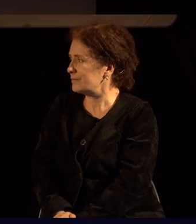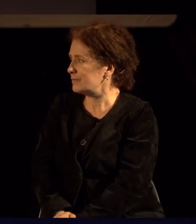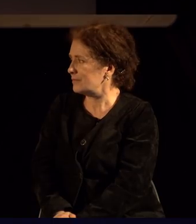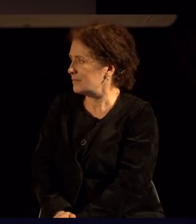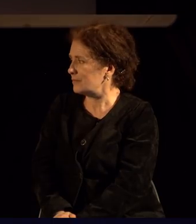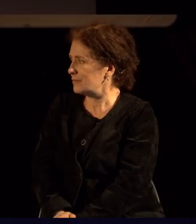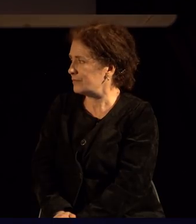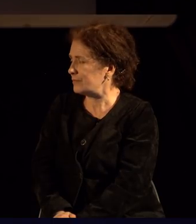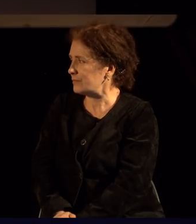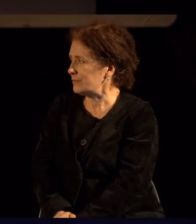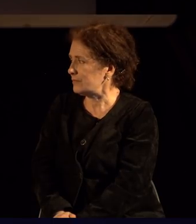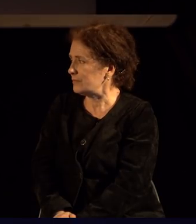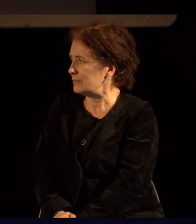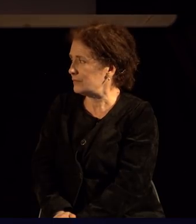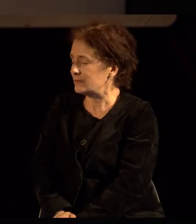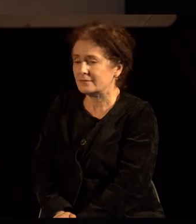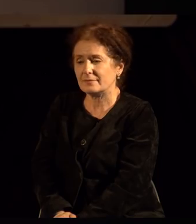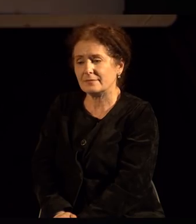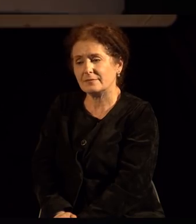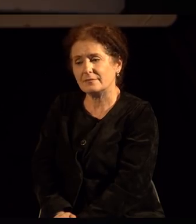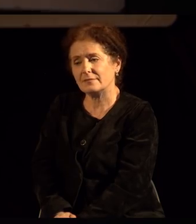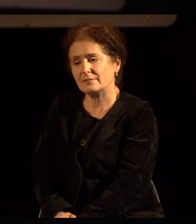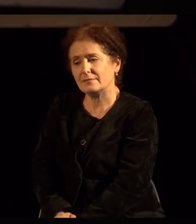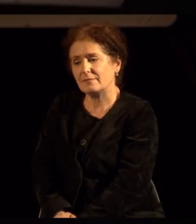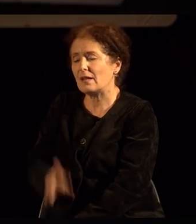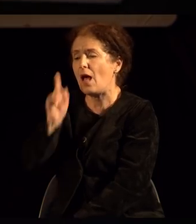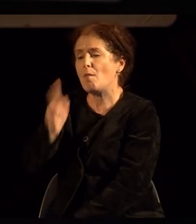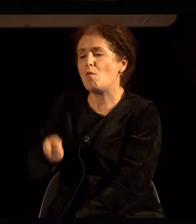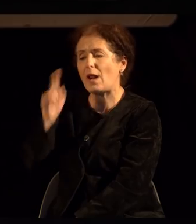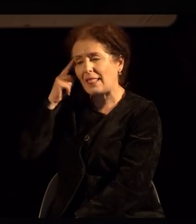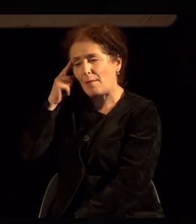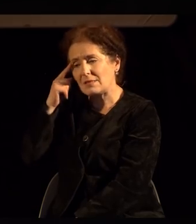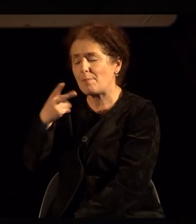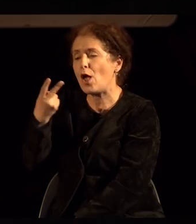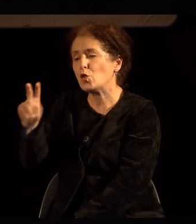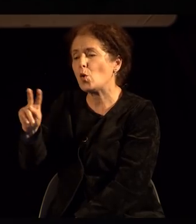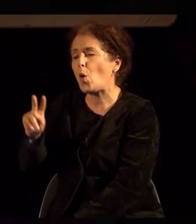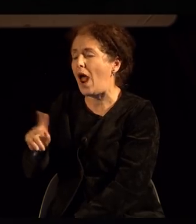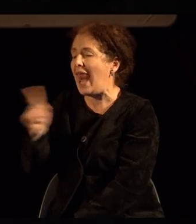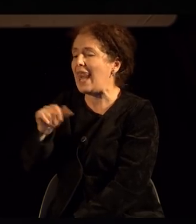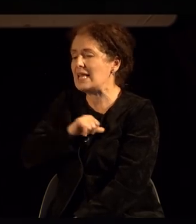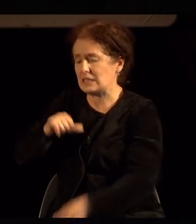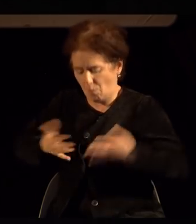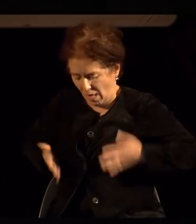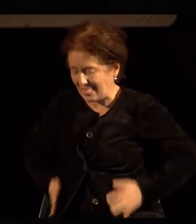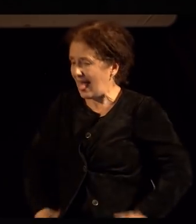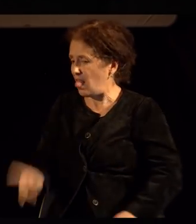знаете како мораме да мислиме и на уште нешто не е само телото